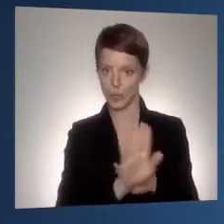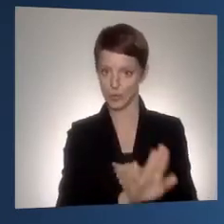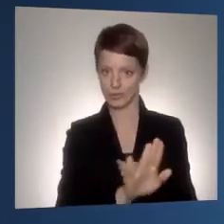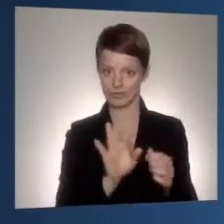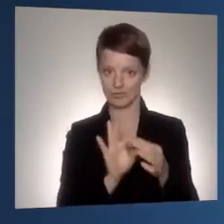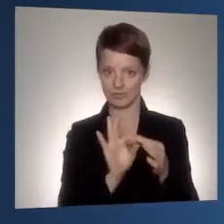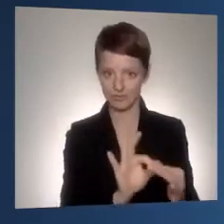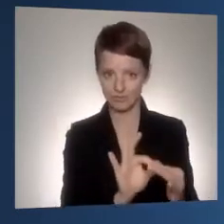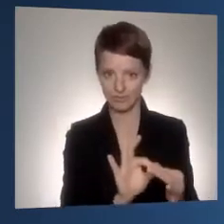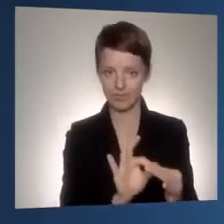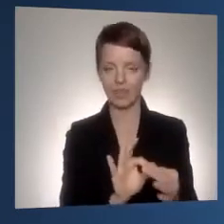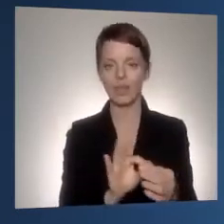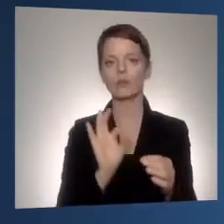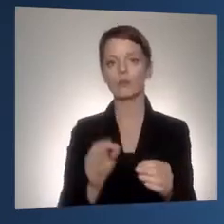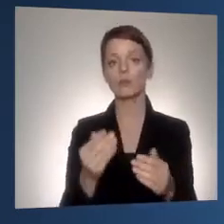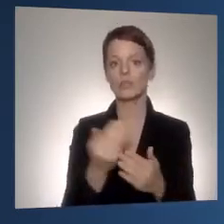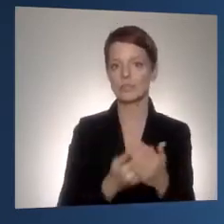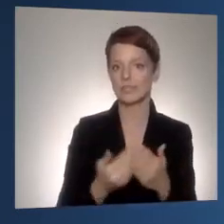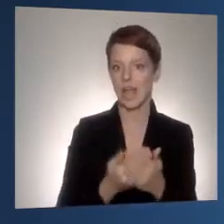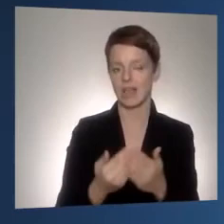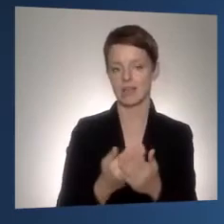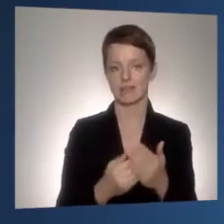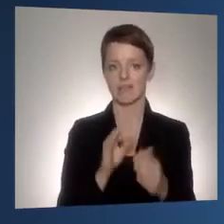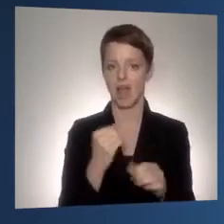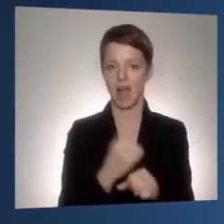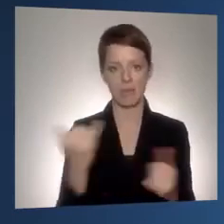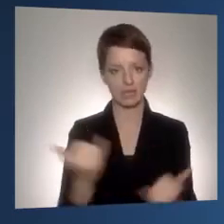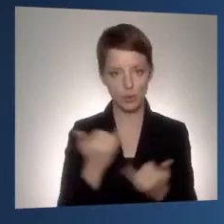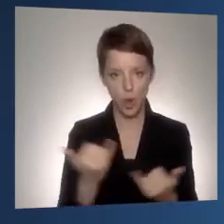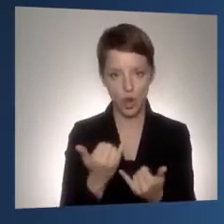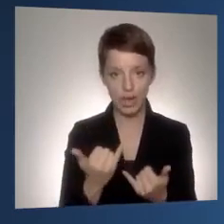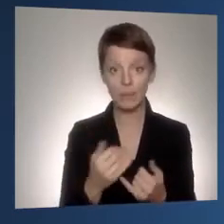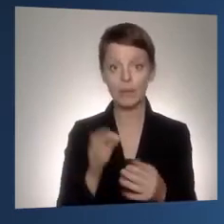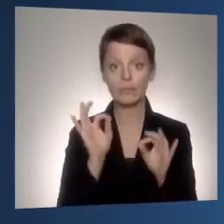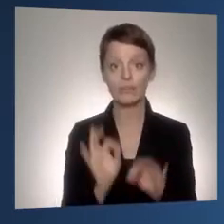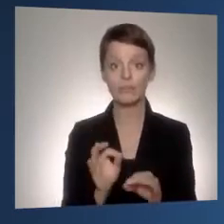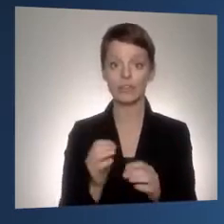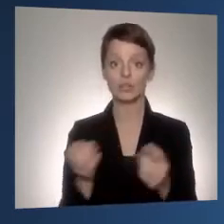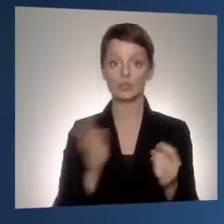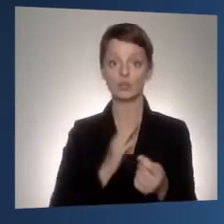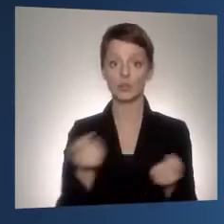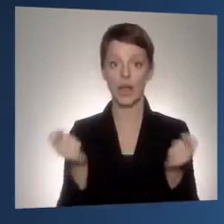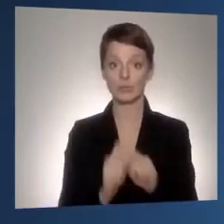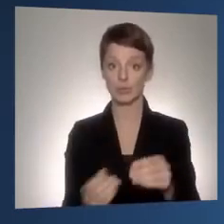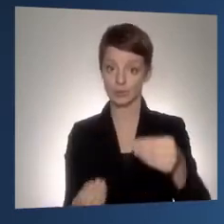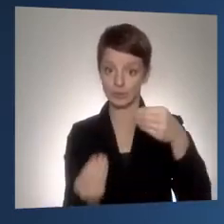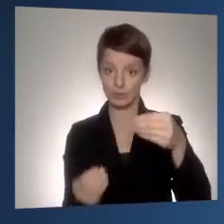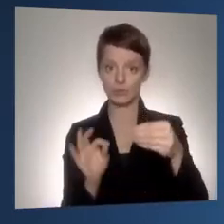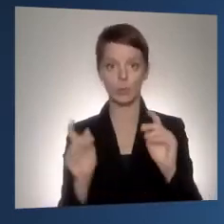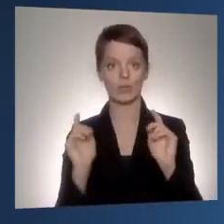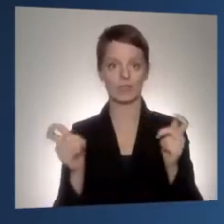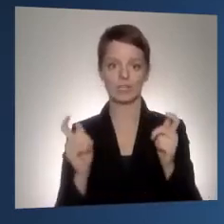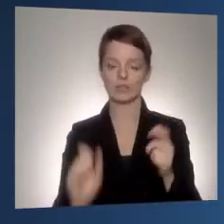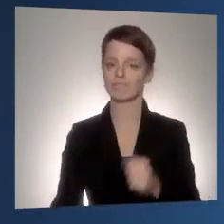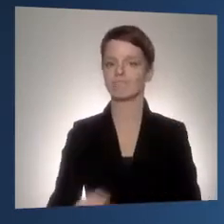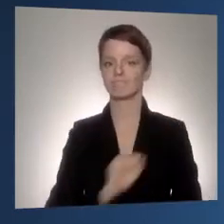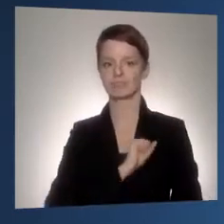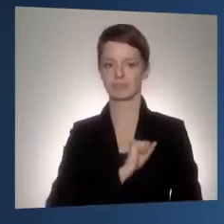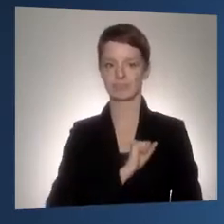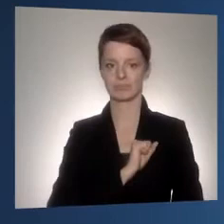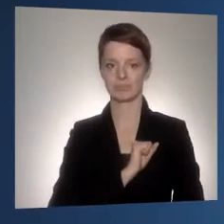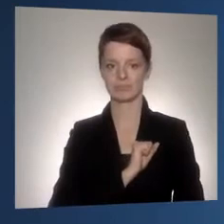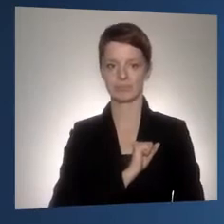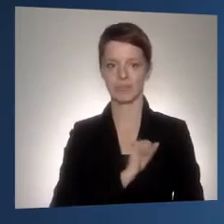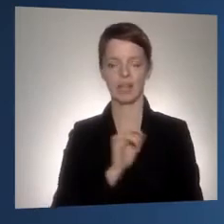ein gutes Zeichen für ihre tolle Arbeit, sondern jeder einzelne Schulabschluss ist auch ein gesellschaftlicher Gewinn. Weil wir Menschen,